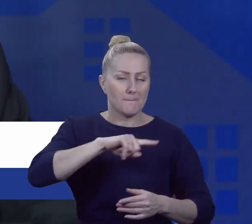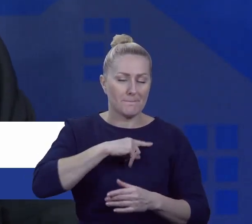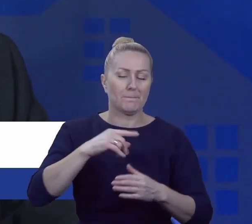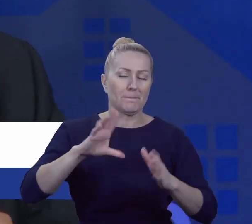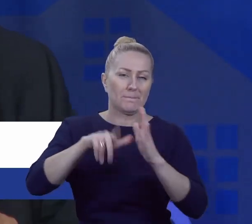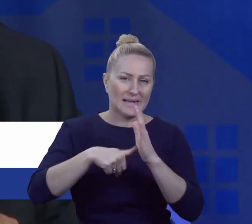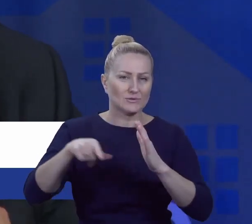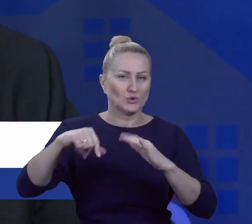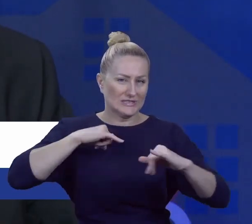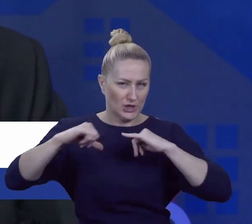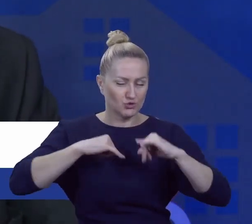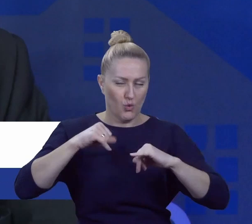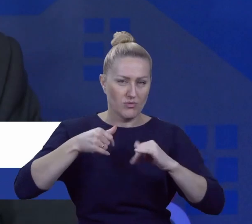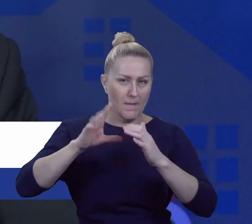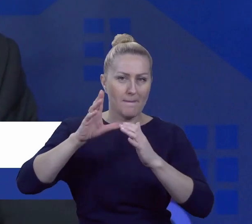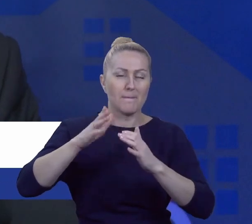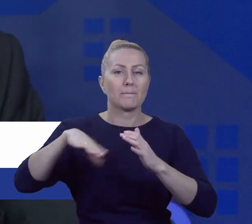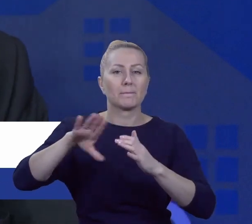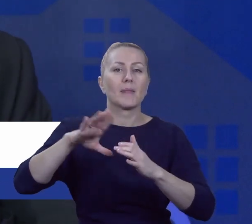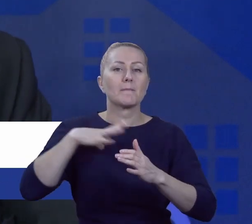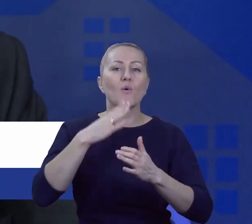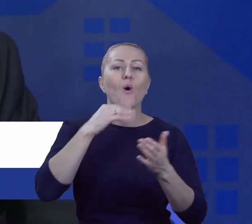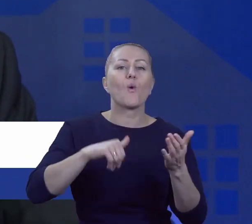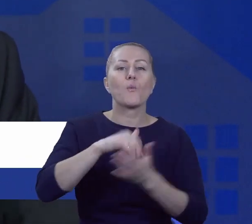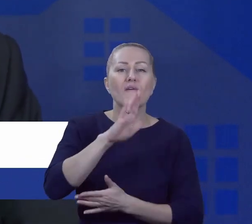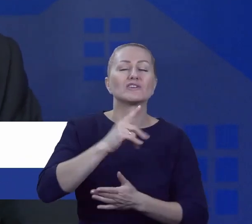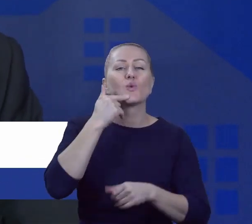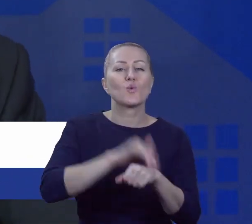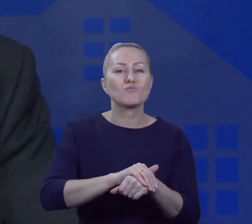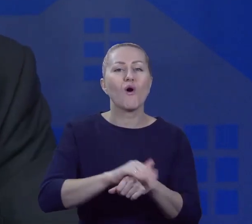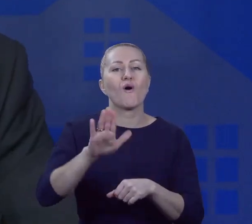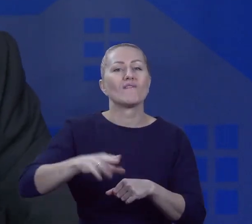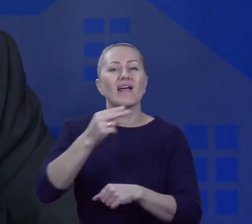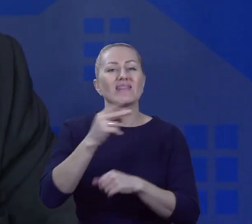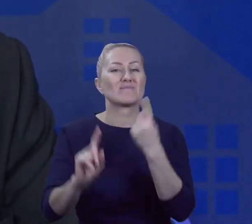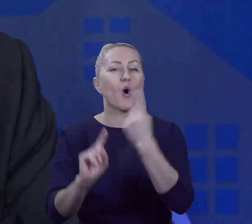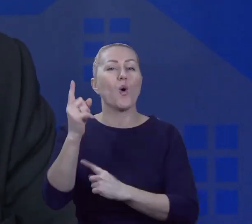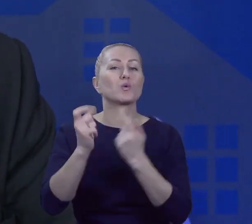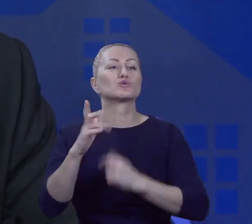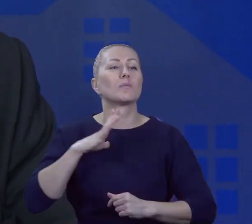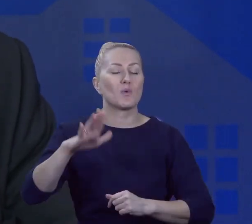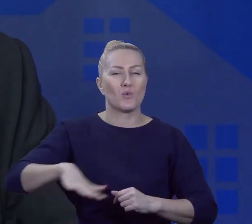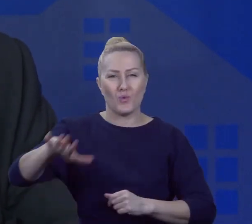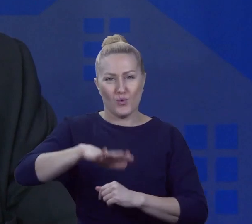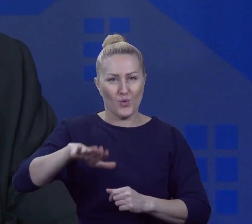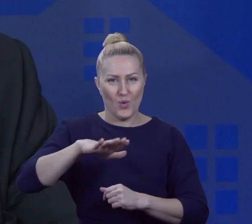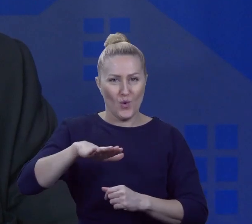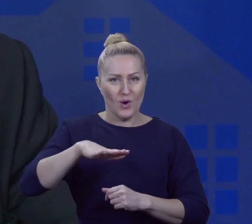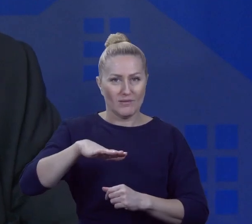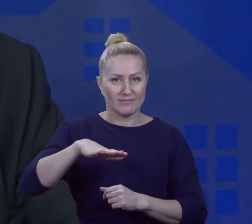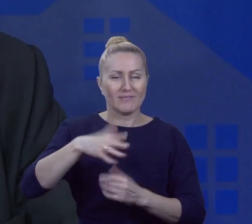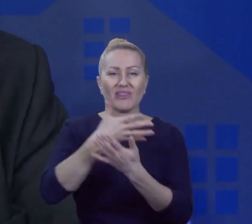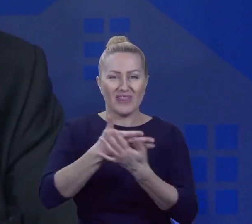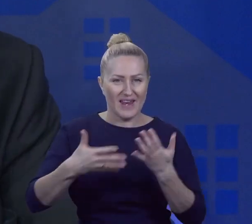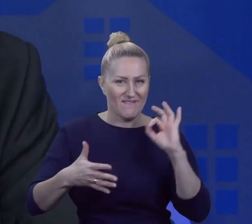komunalnego, wypowiedział umowę dotyczącą takich ogródków, które oni mieli przy, no teren